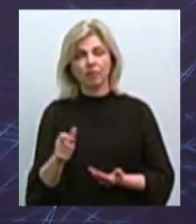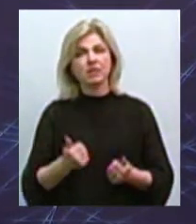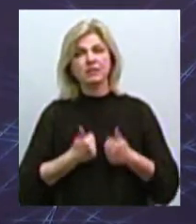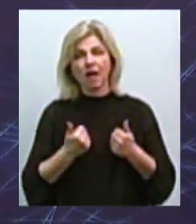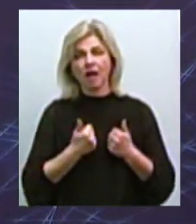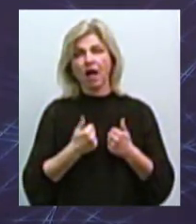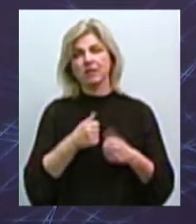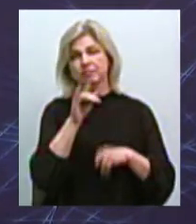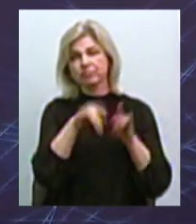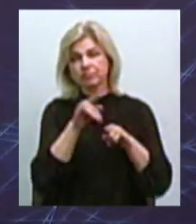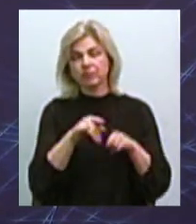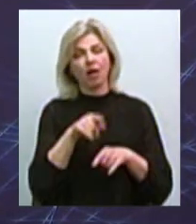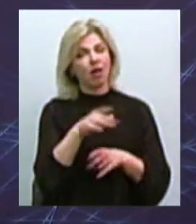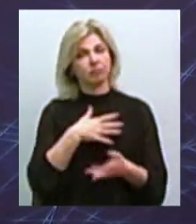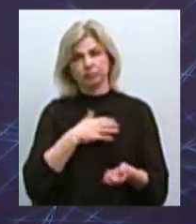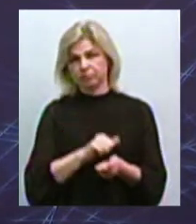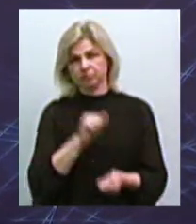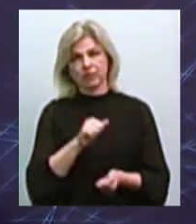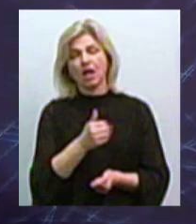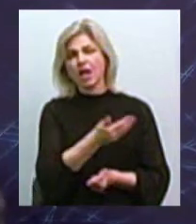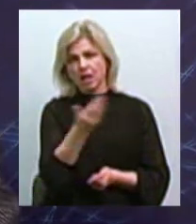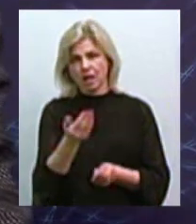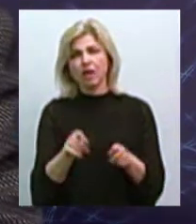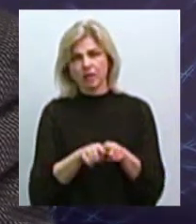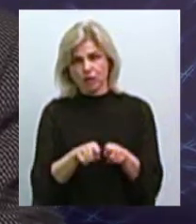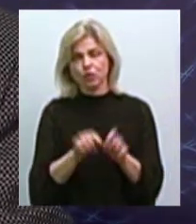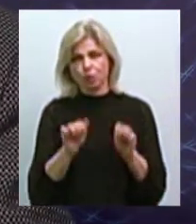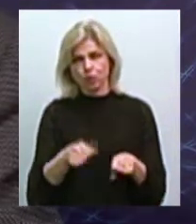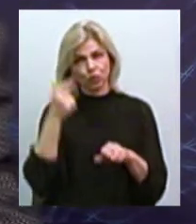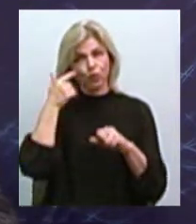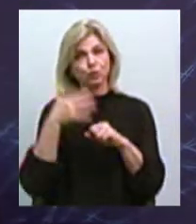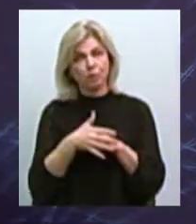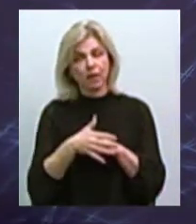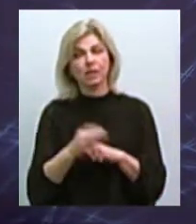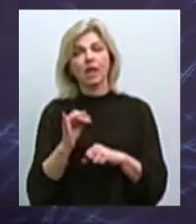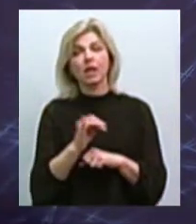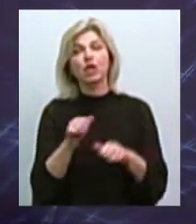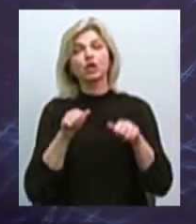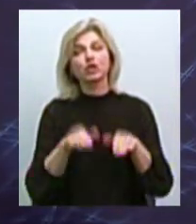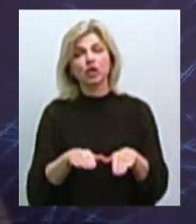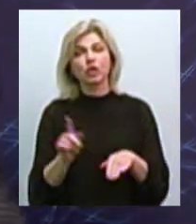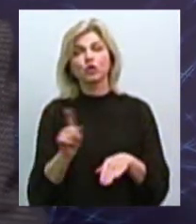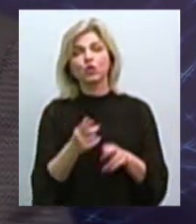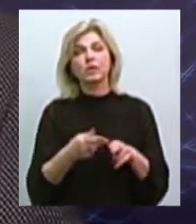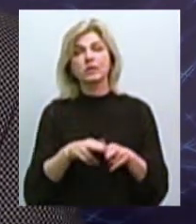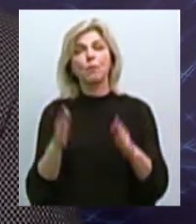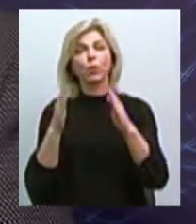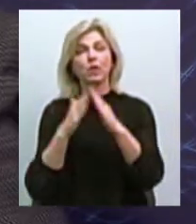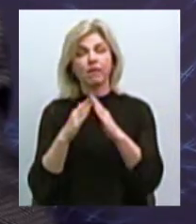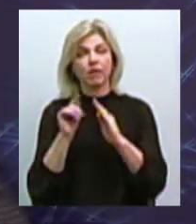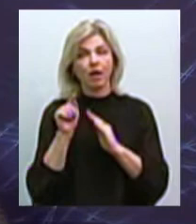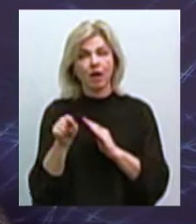але вони стоять на своєму, їх теж можна розуміти. І тому прийнято рішення, що ця будівля буде